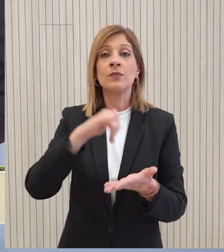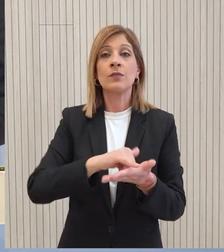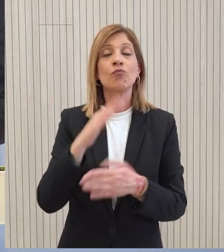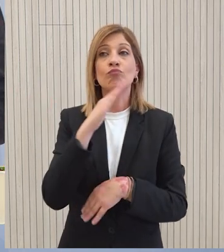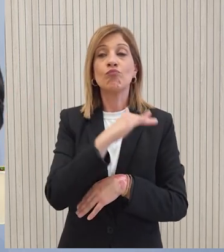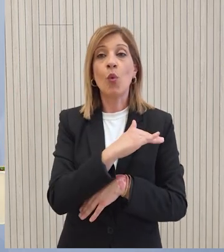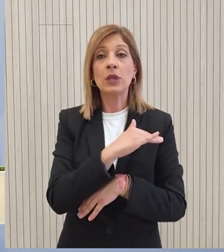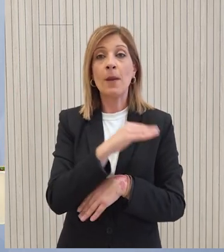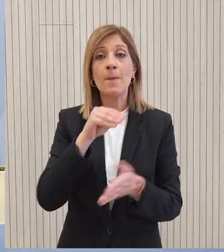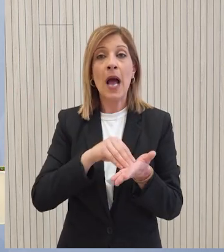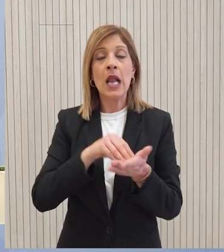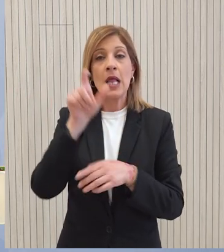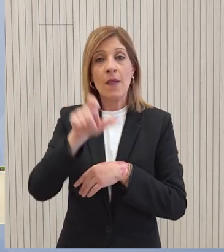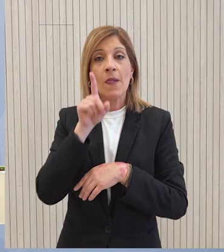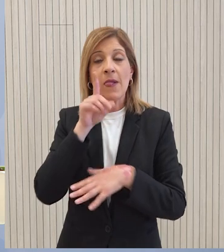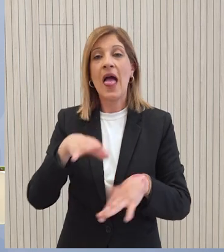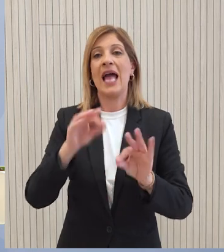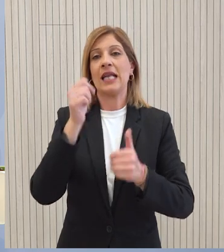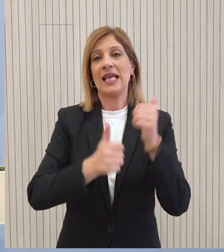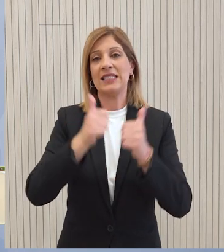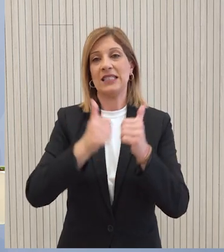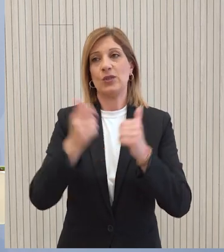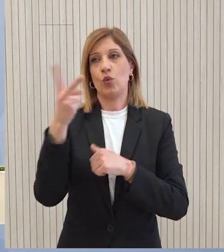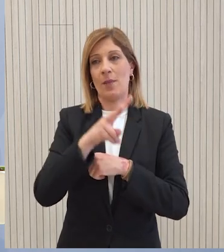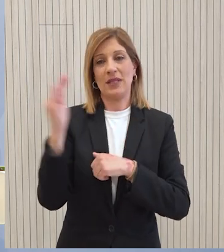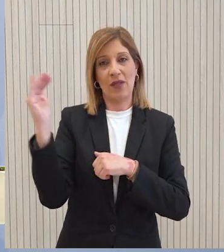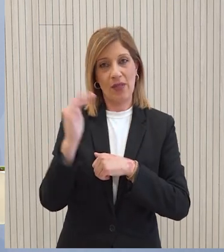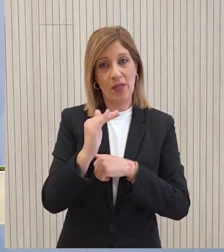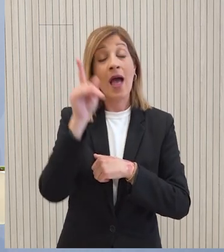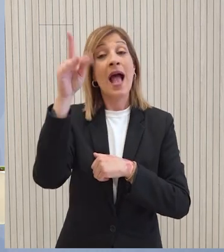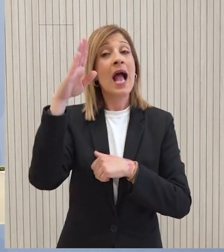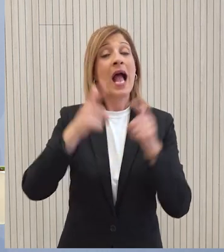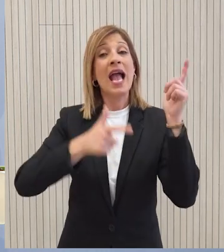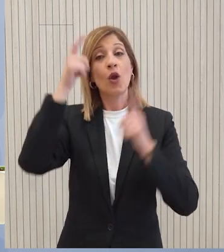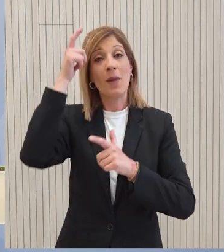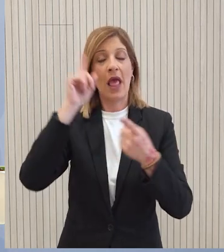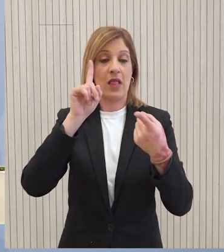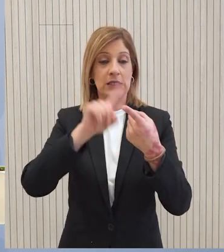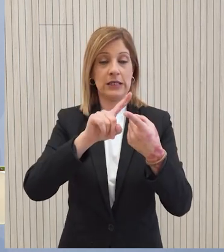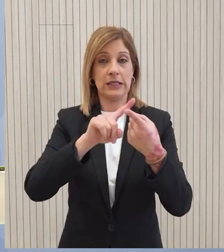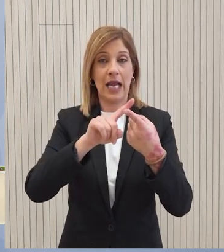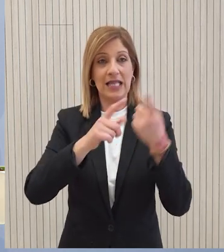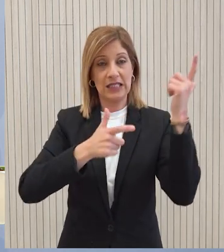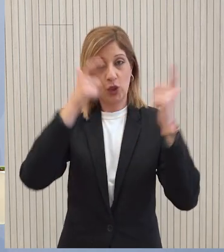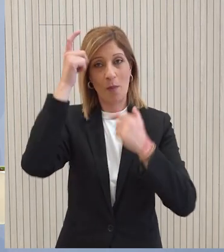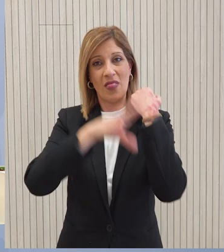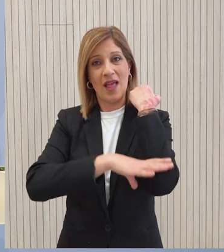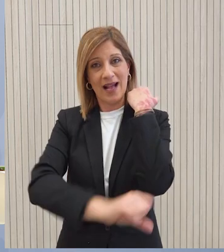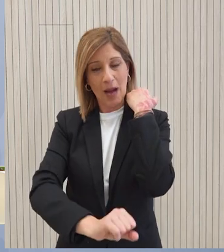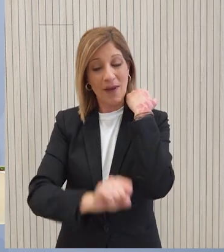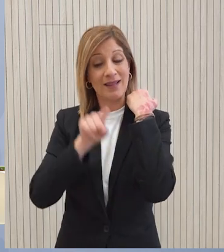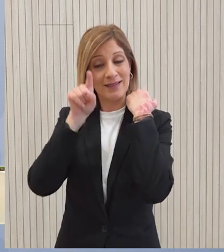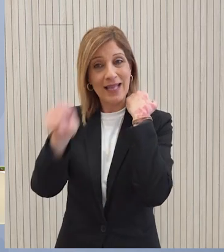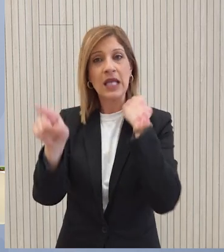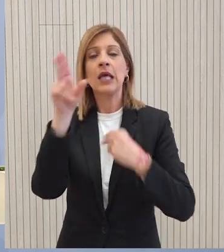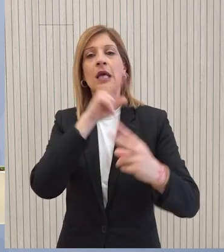Όπως η ίδια έχει δηλώσει αρχές Ιουνίου θα έχει μια κάτι διάνειστηνάντηση στην έδρα των Ηνωμένων Εθνών με τον Γενικό Γραμματέα των Ηνωμένων Εθνών όπου θα συζητήσουν